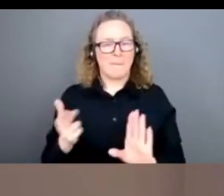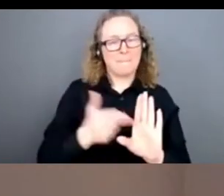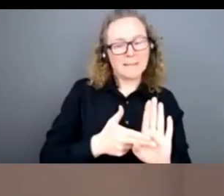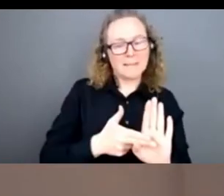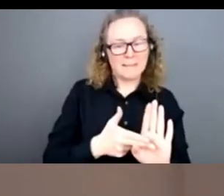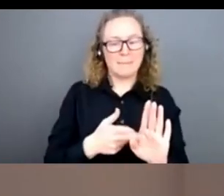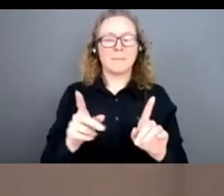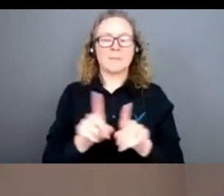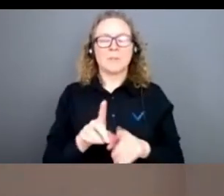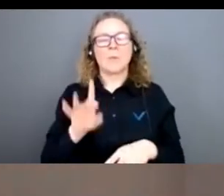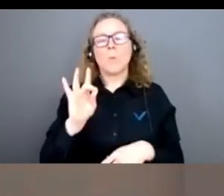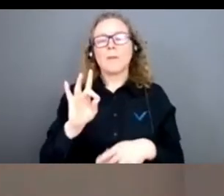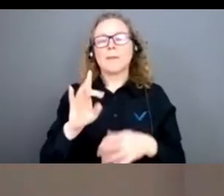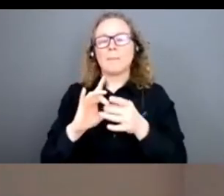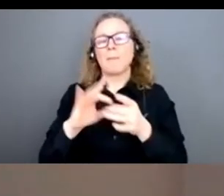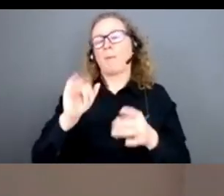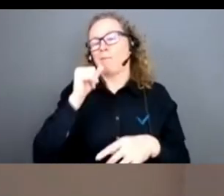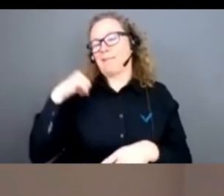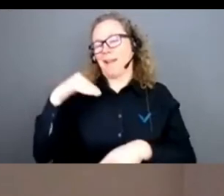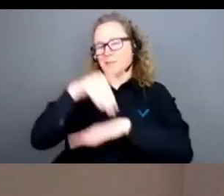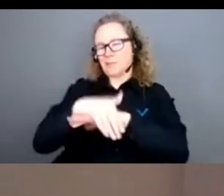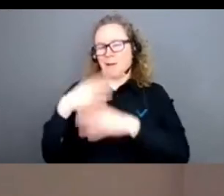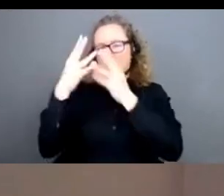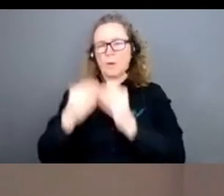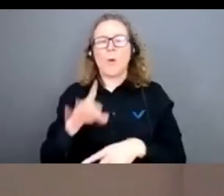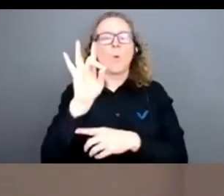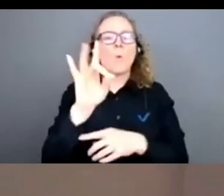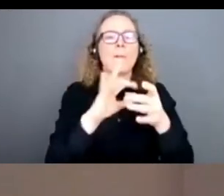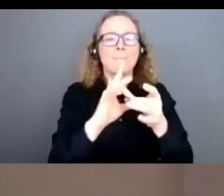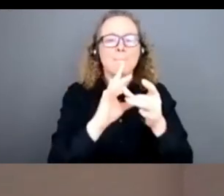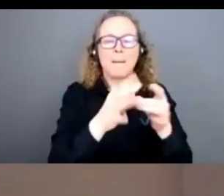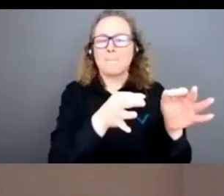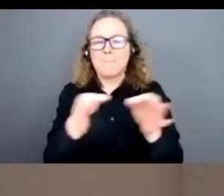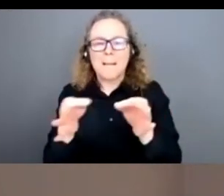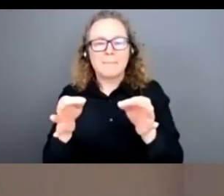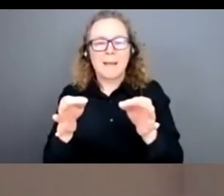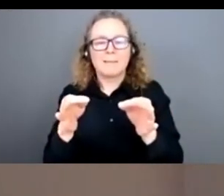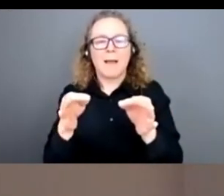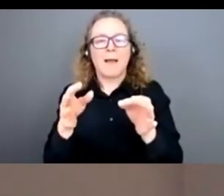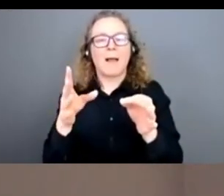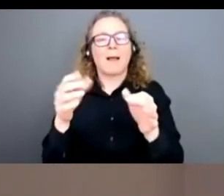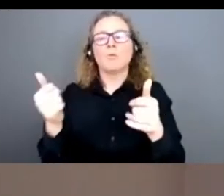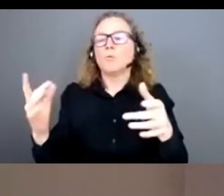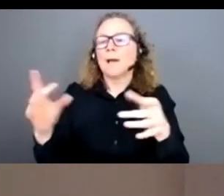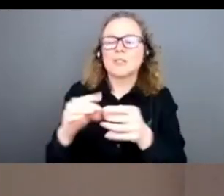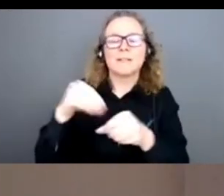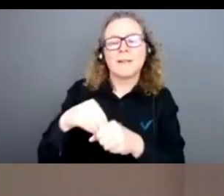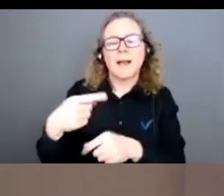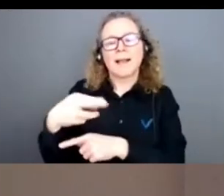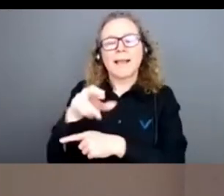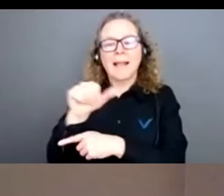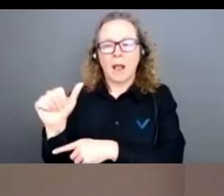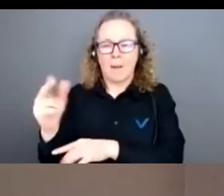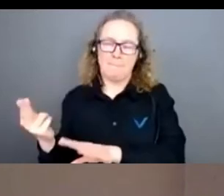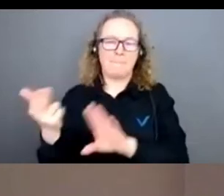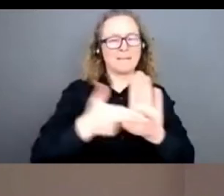8 membres, j'ai fait le calcul hier soir, 8 membres permanents ou associés du GREA qui ont participé au livre. Donc le GREA et le